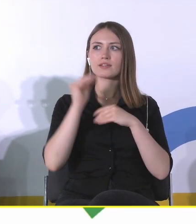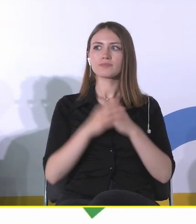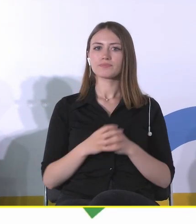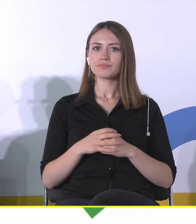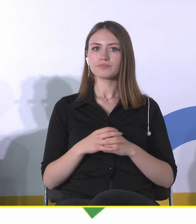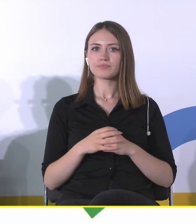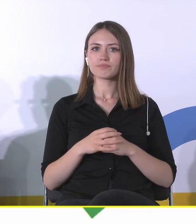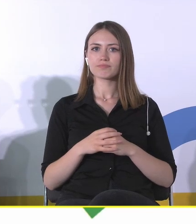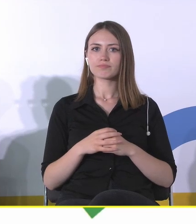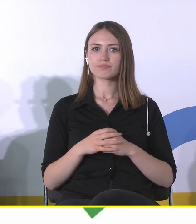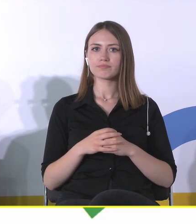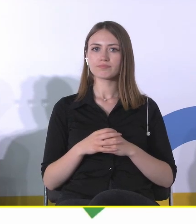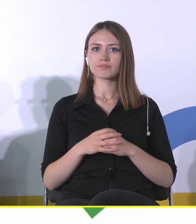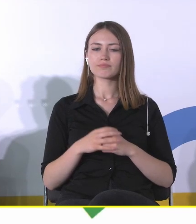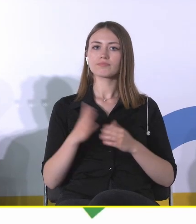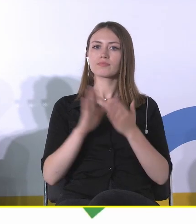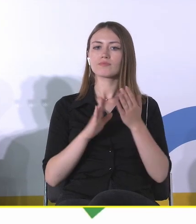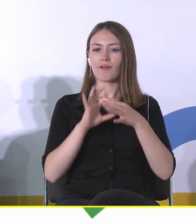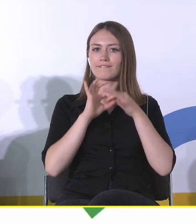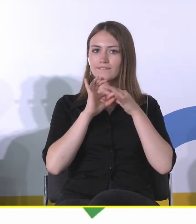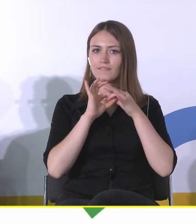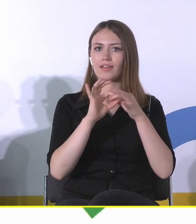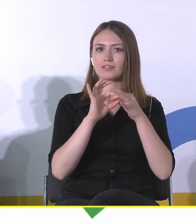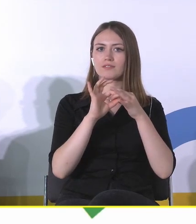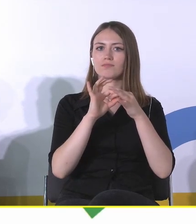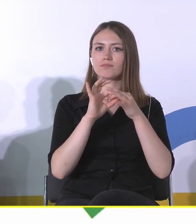zasięgu, do więzi, czy jakby tutaj w tej roli